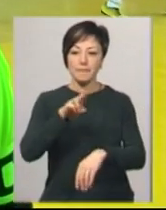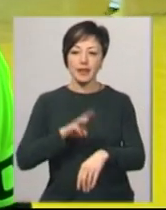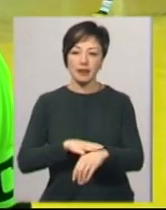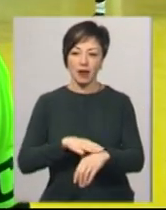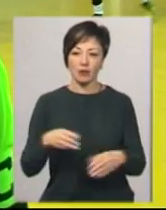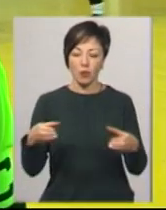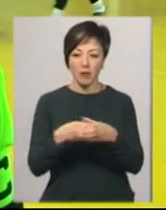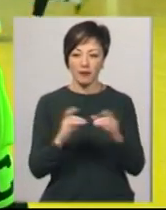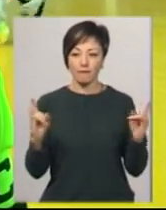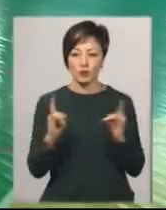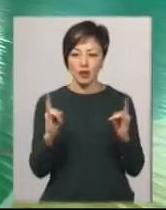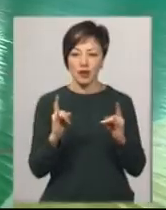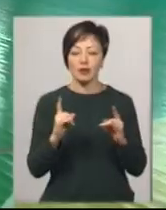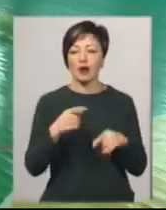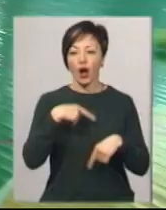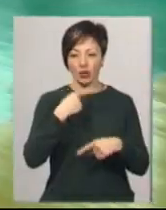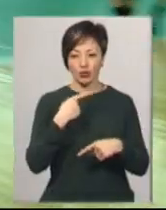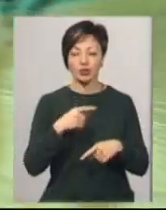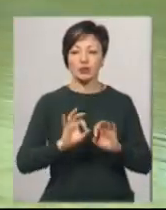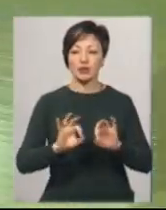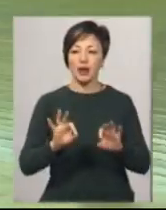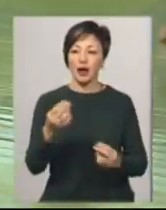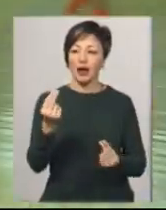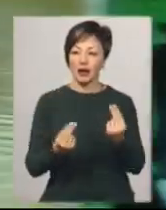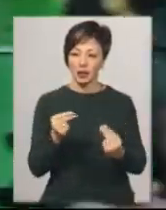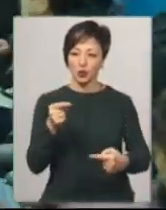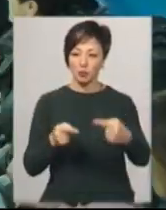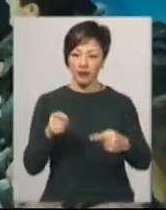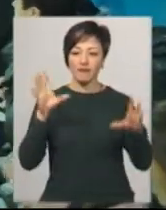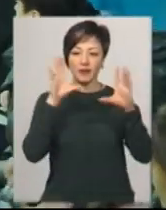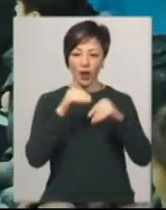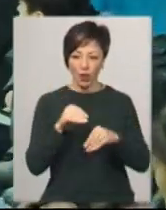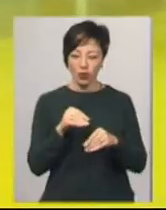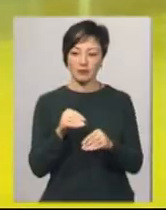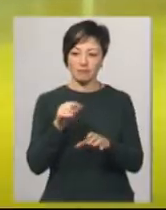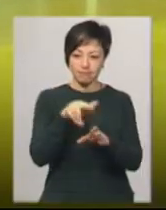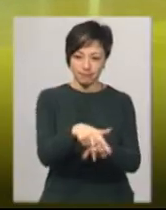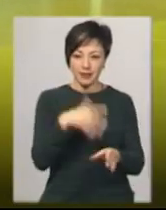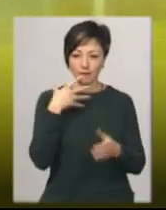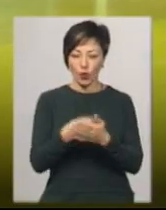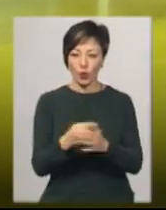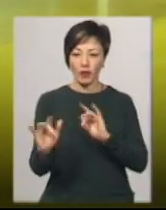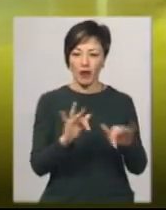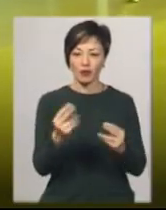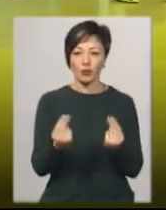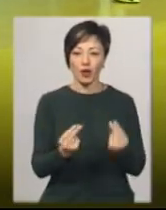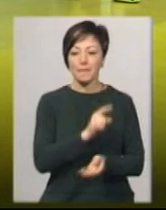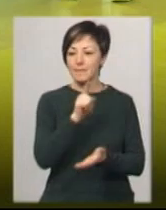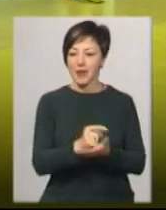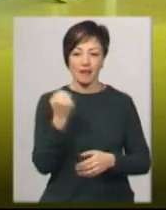юнацької команди «Поділля-1» Андрій Джаїані каже, у грі з суперником їм вдалося нав'язати свою тактику гри. Мали виграти цю гру